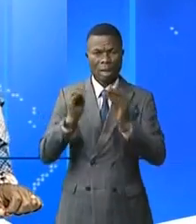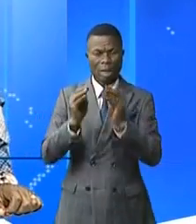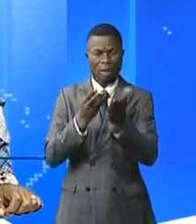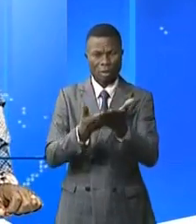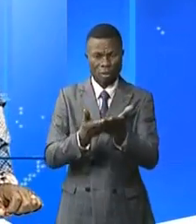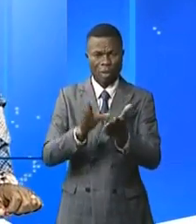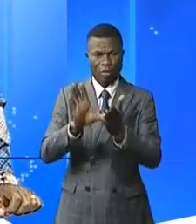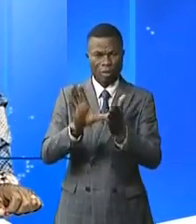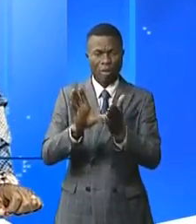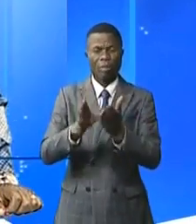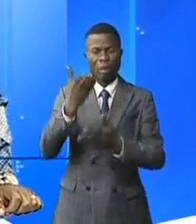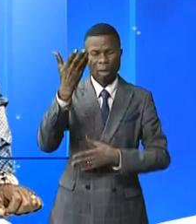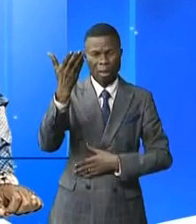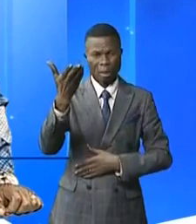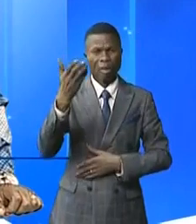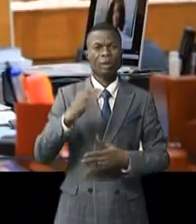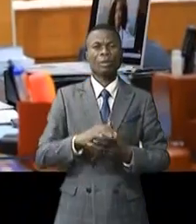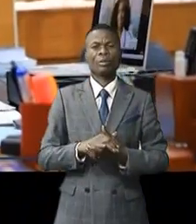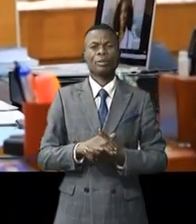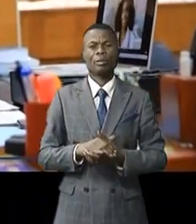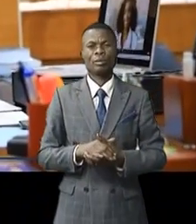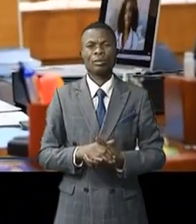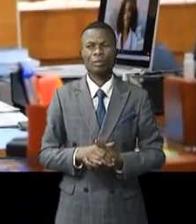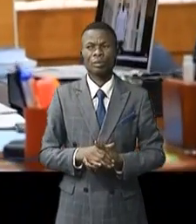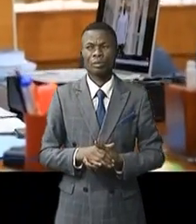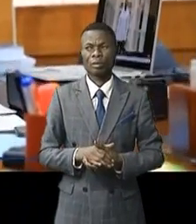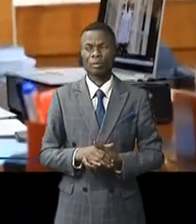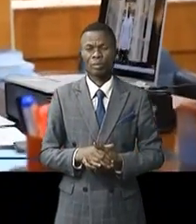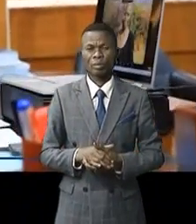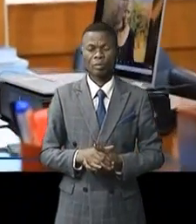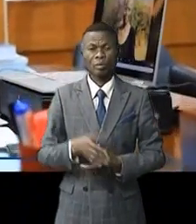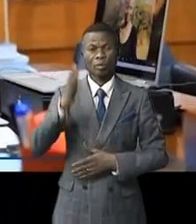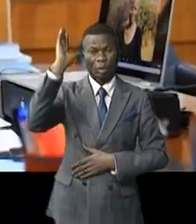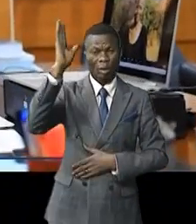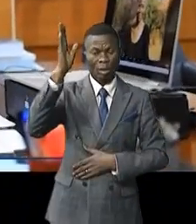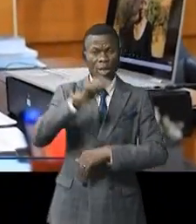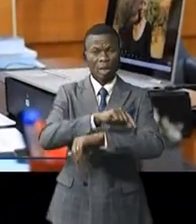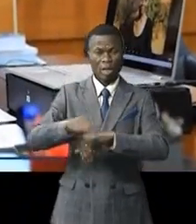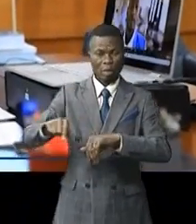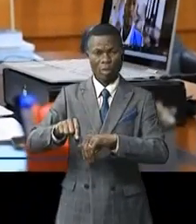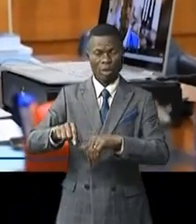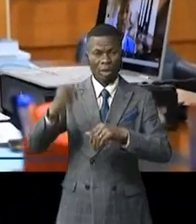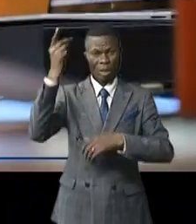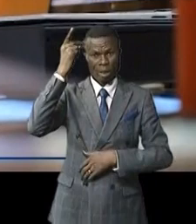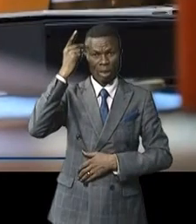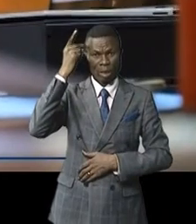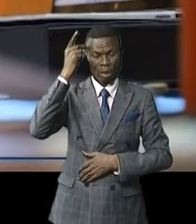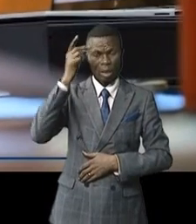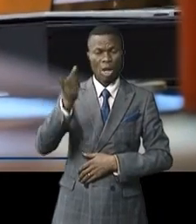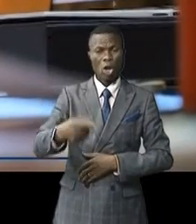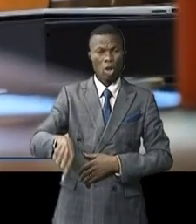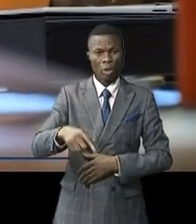assises. Willy Atunakov nous en parle. C un mode vision conférence depuis son cabinet de travail à Kinshasa, Gombe,